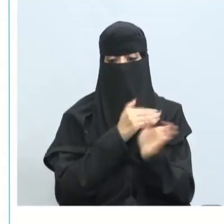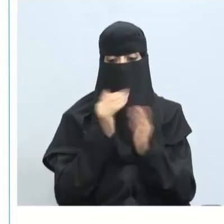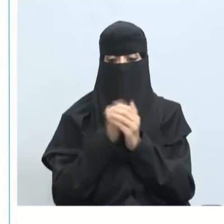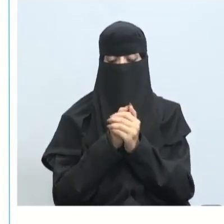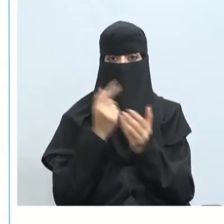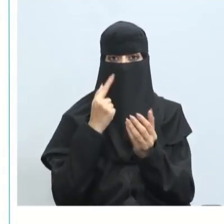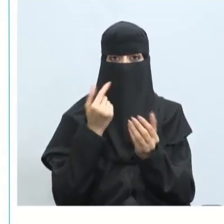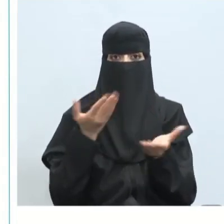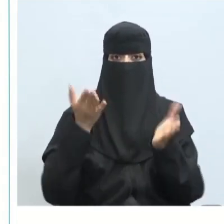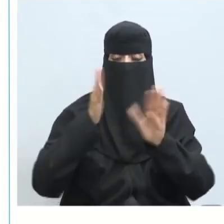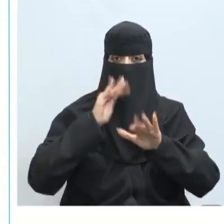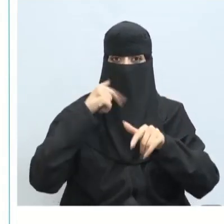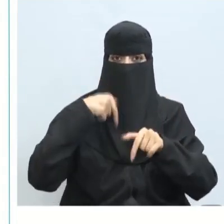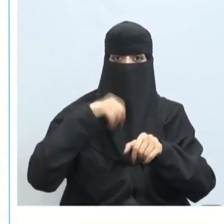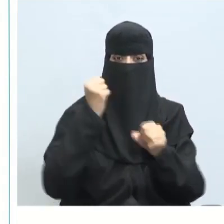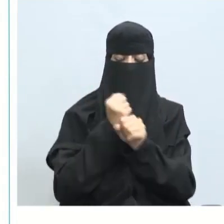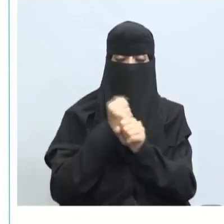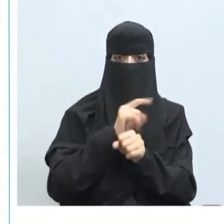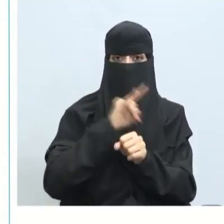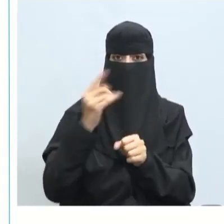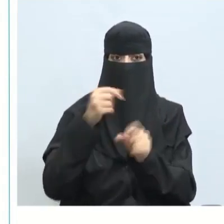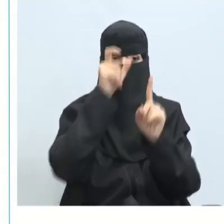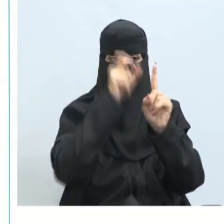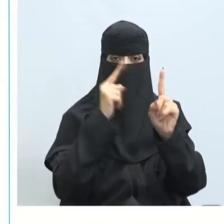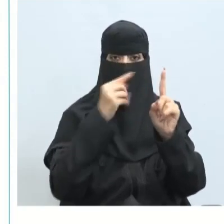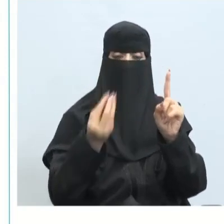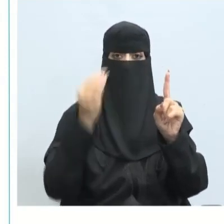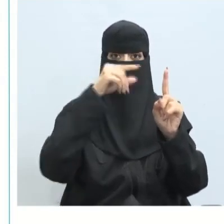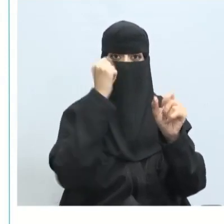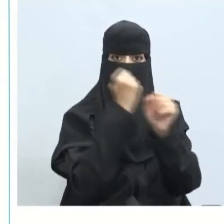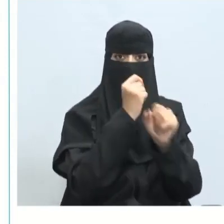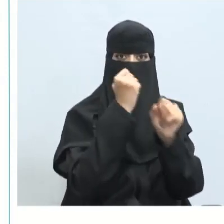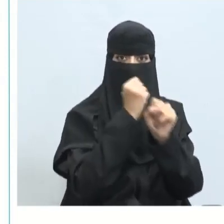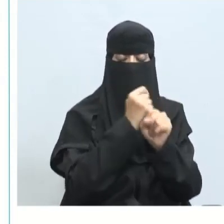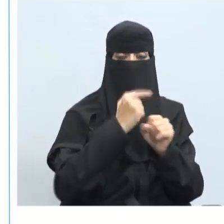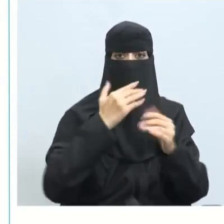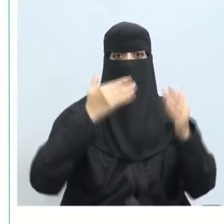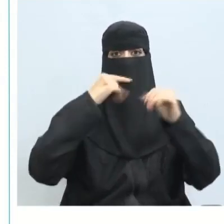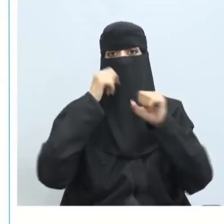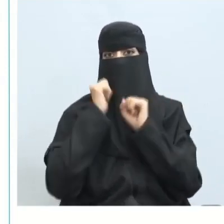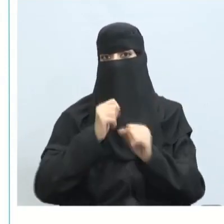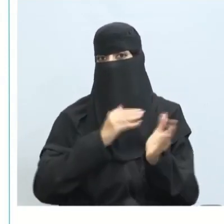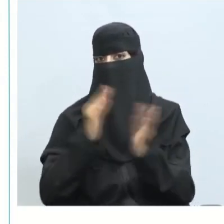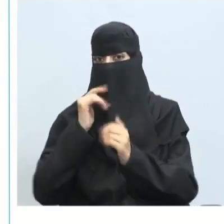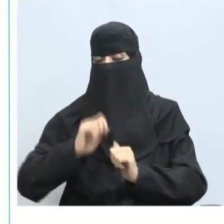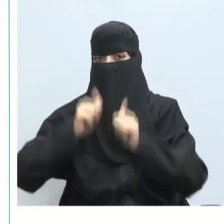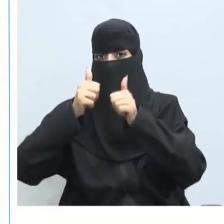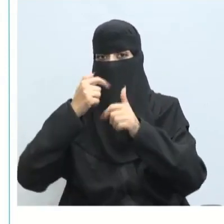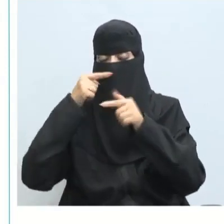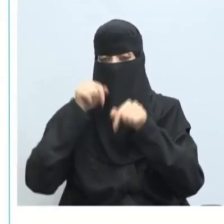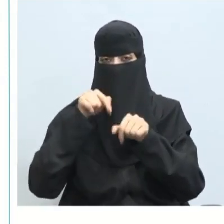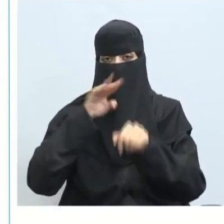كثرة الأعباء التي يصعب الوفاء بها حينما يكلف الموظف بطاقة أكبر مما يجب بالتأكيد لن يستطيع إنجازها